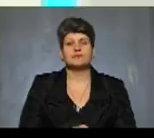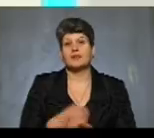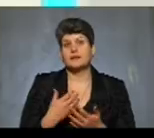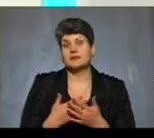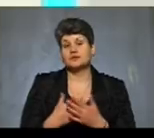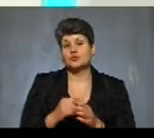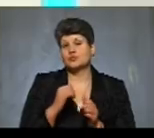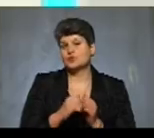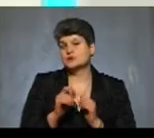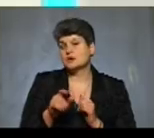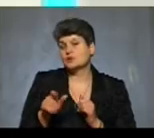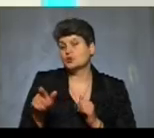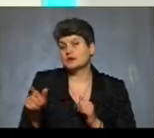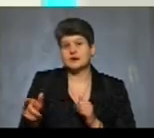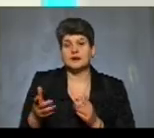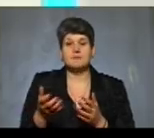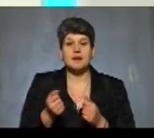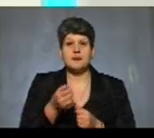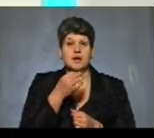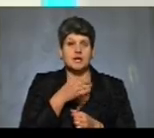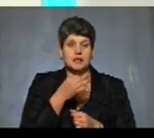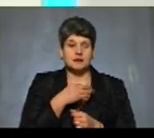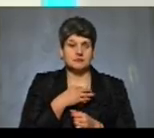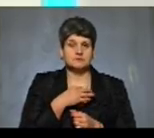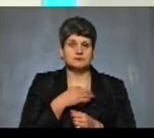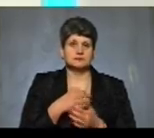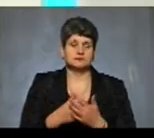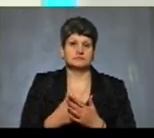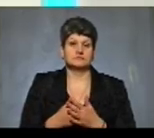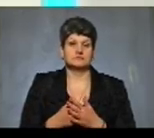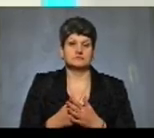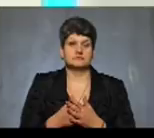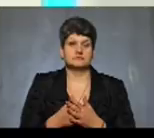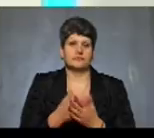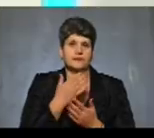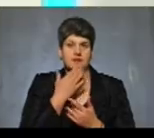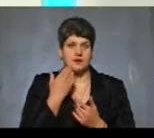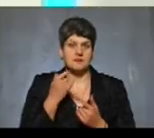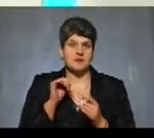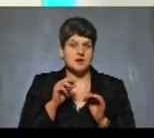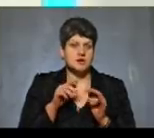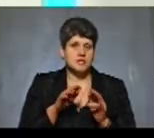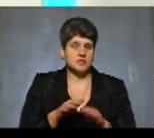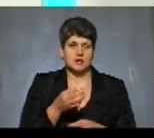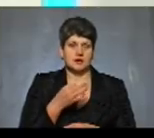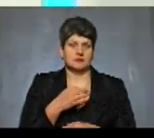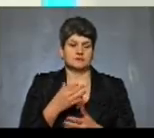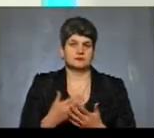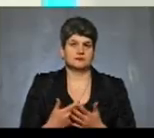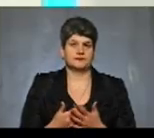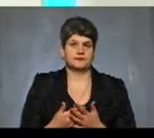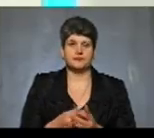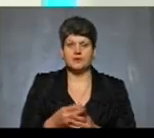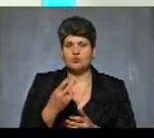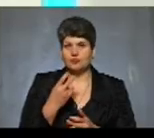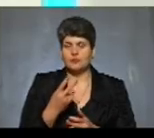споживач, наприклад, він приймає лікарський засіб, і зрозумів, наприклад, що немає відповідної дії лікарського засобу, чи там побачив,